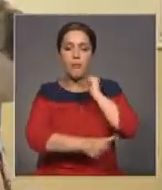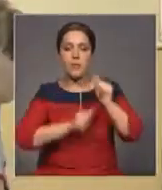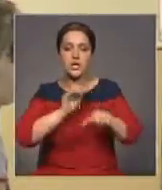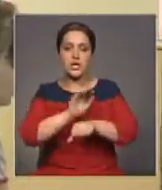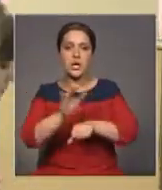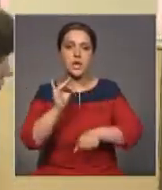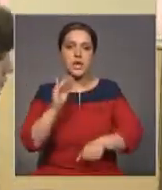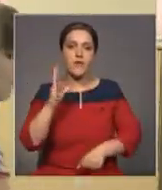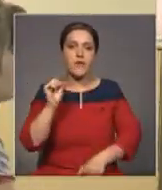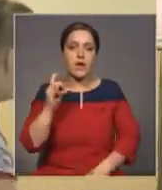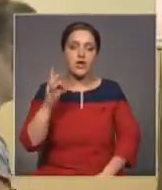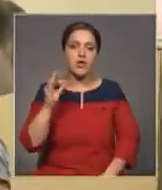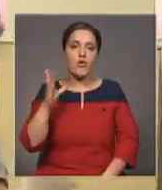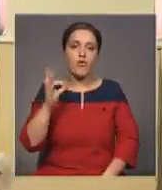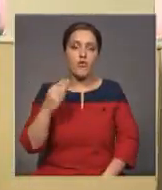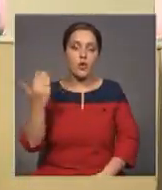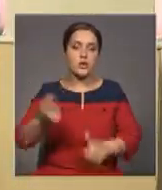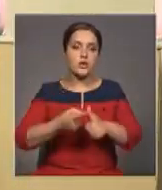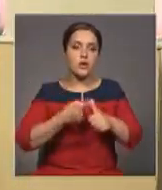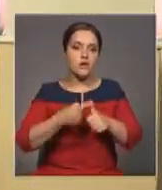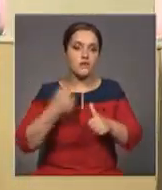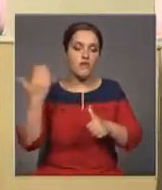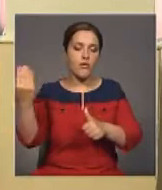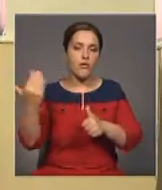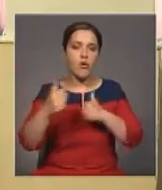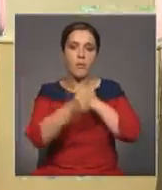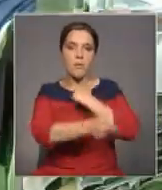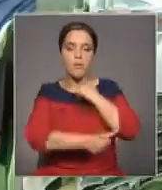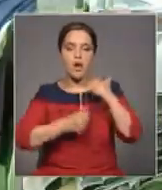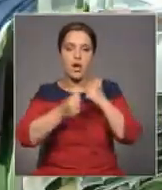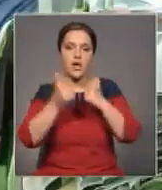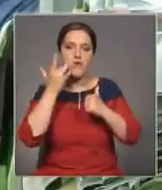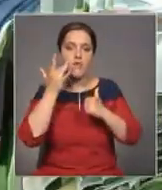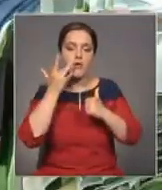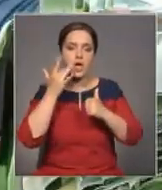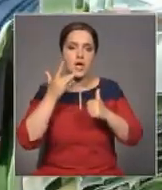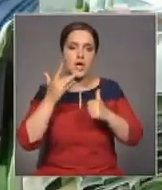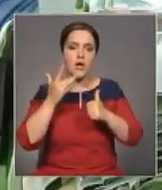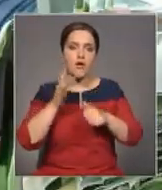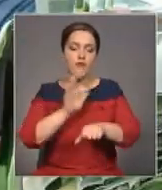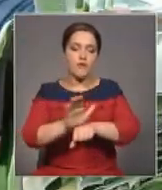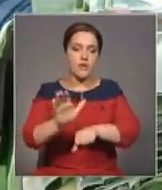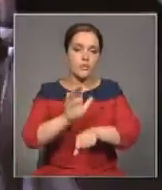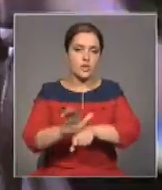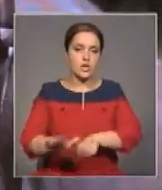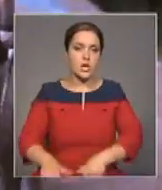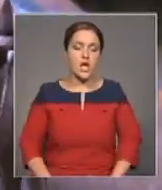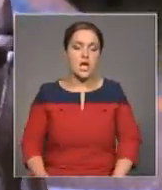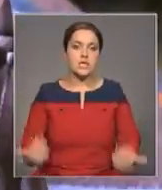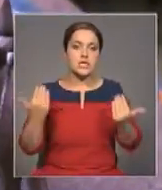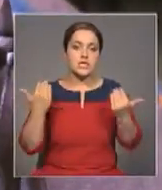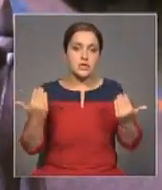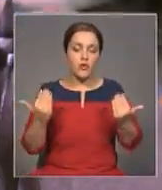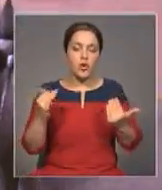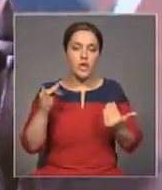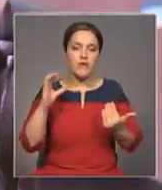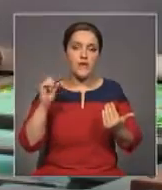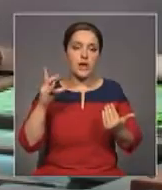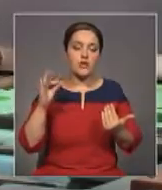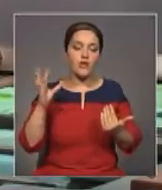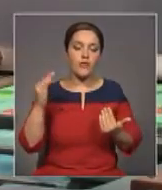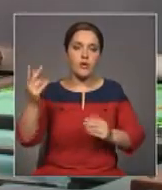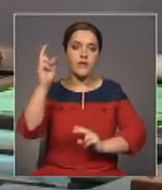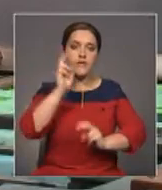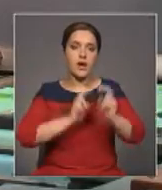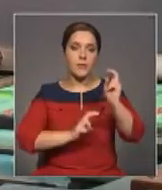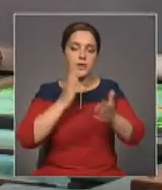Иванова называют ситцевым краем и текстильной столицей России. Сегодня продукция ивановских фабрик стала более востребованной.